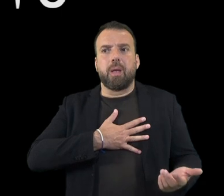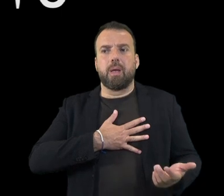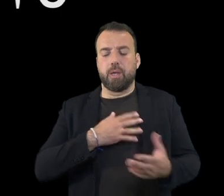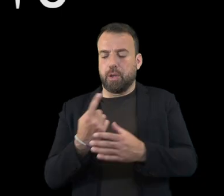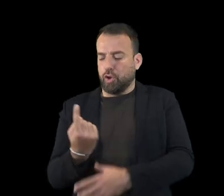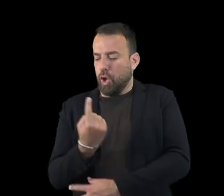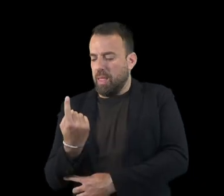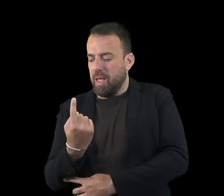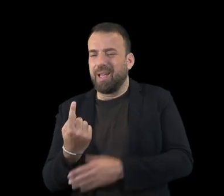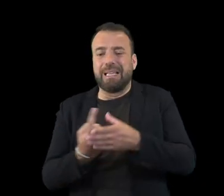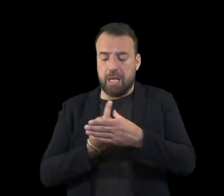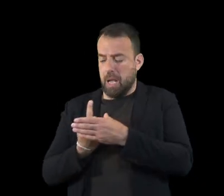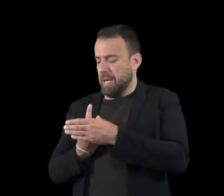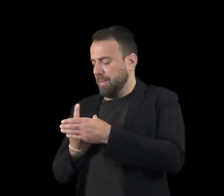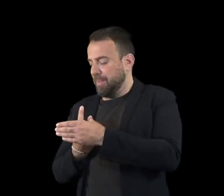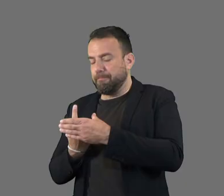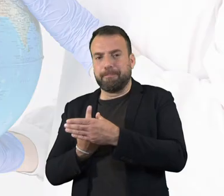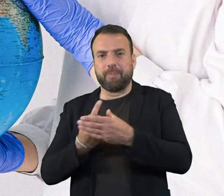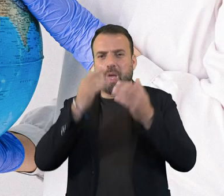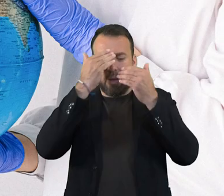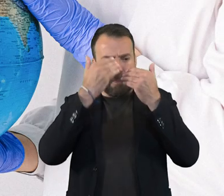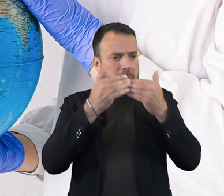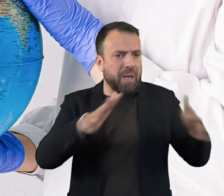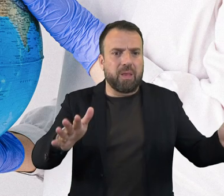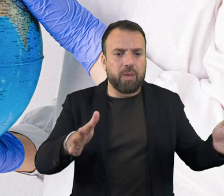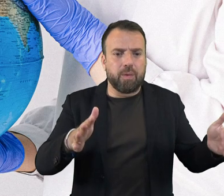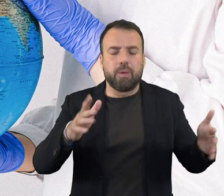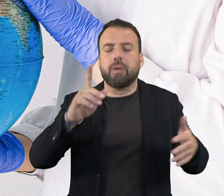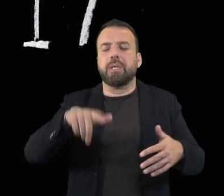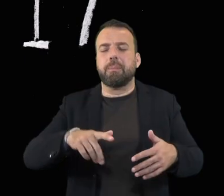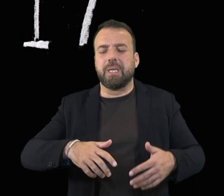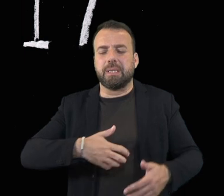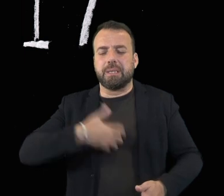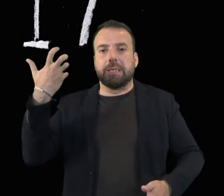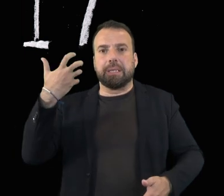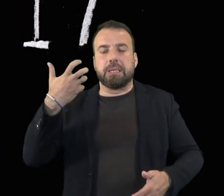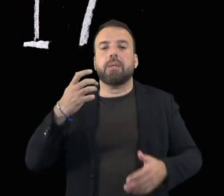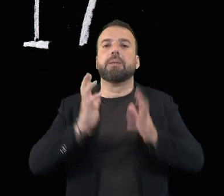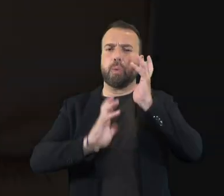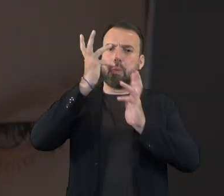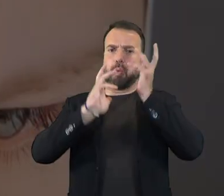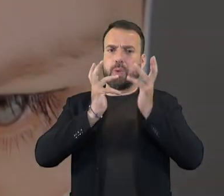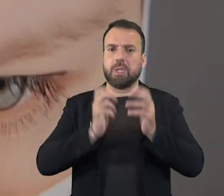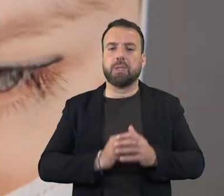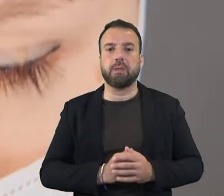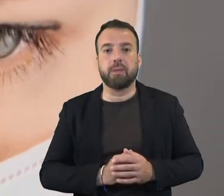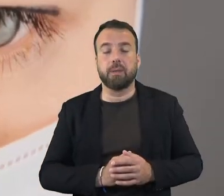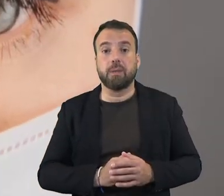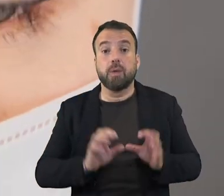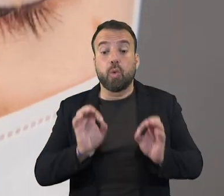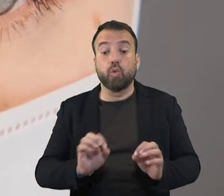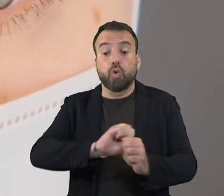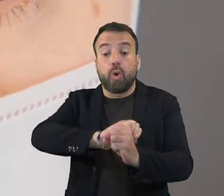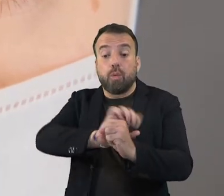desorientació, ràbia, en uig. Des que va començar aquesta pandèmia per Covid de nou, en algun moment heu pogut tenir